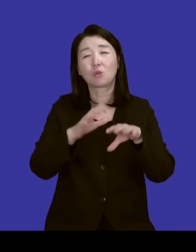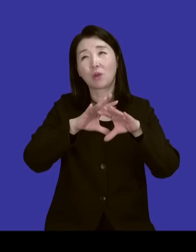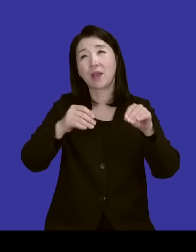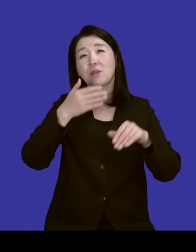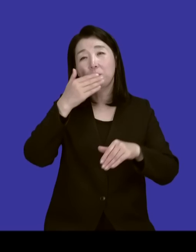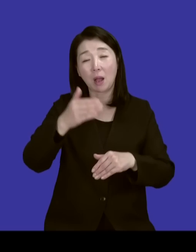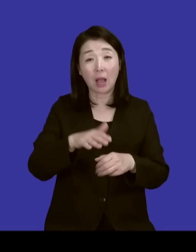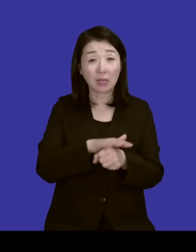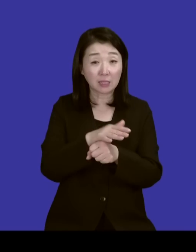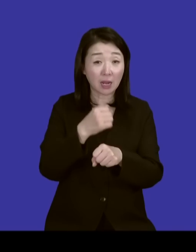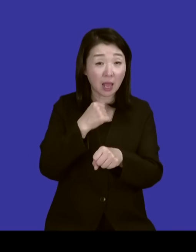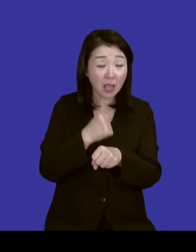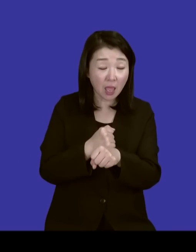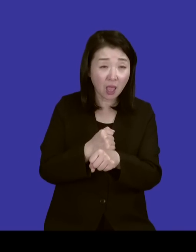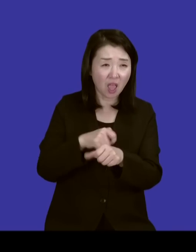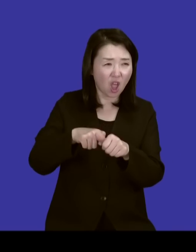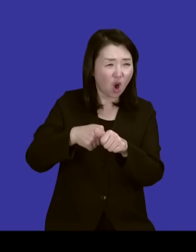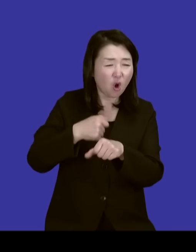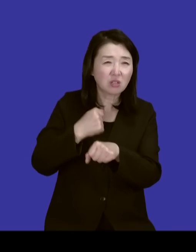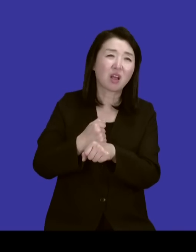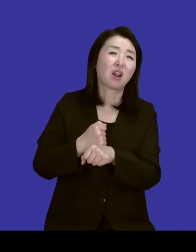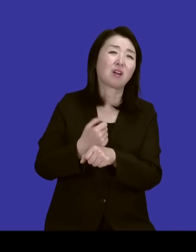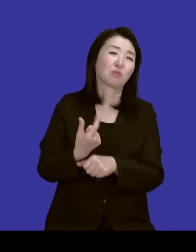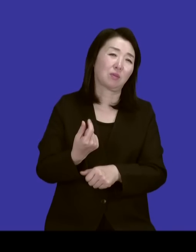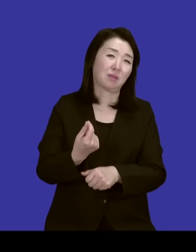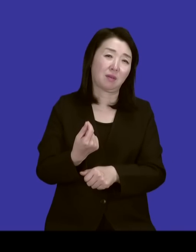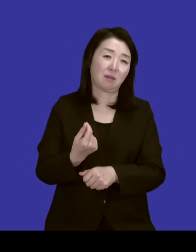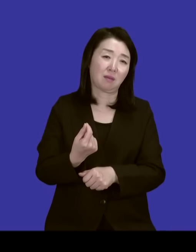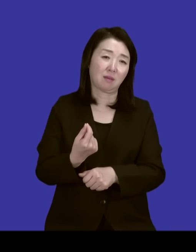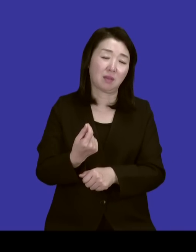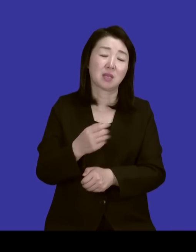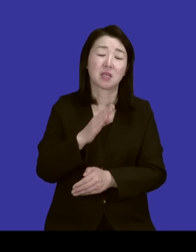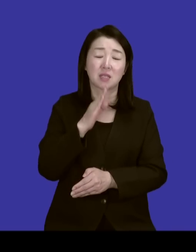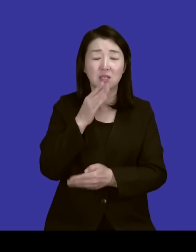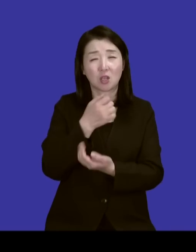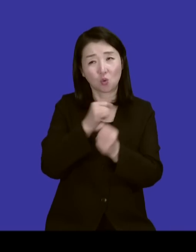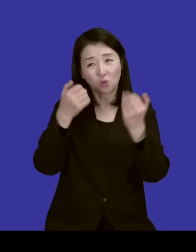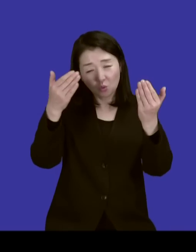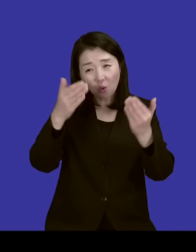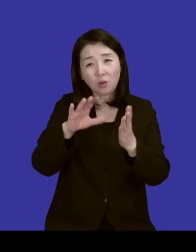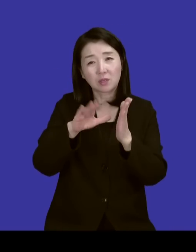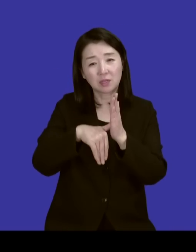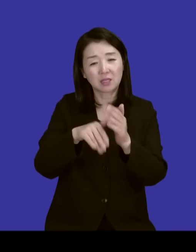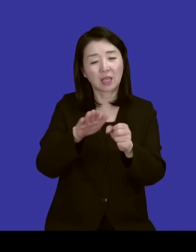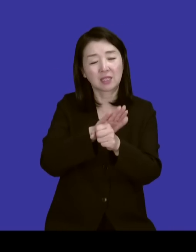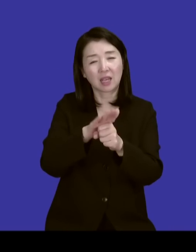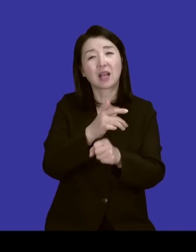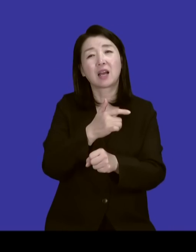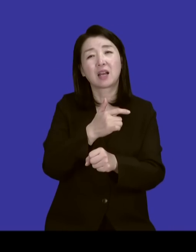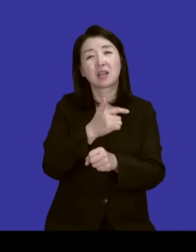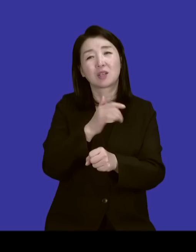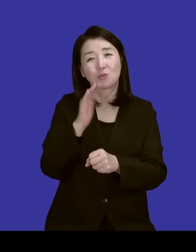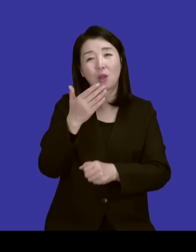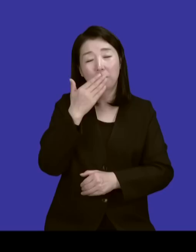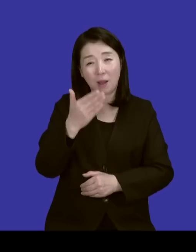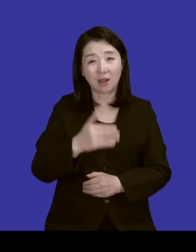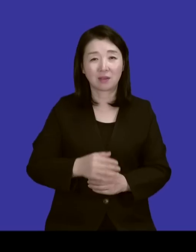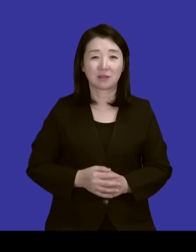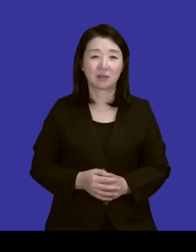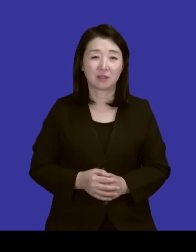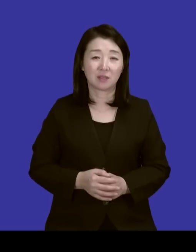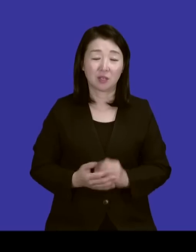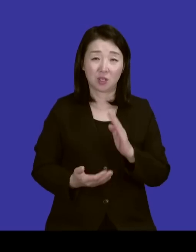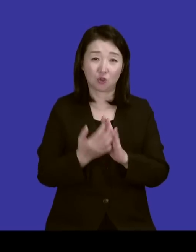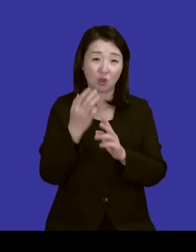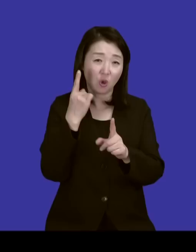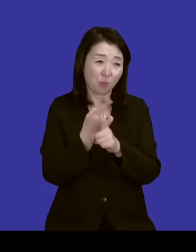사랑해야 사랑해 억지 사랑이죠. 그거는 진정 용서가 돼야죠. 하여튼 그런 생활이 시작되겠습니다. 최고의 복수는